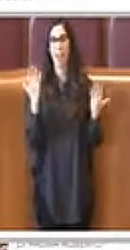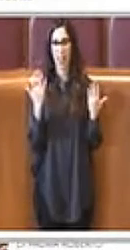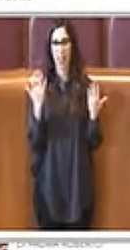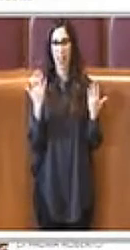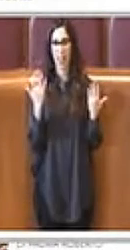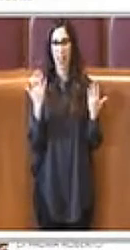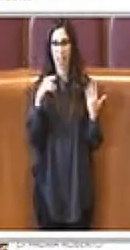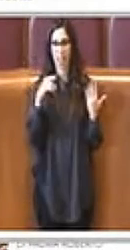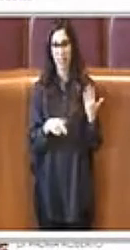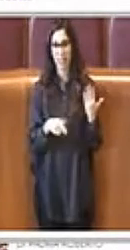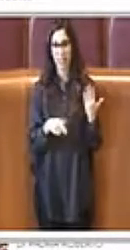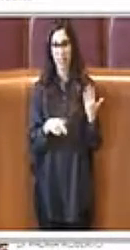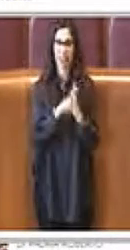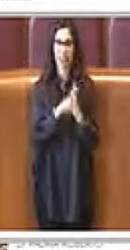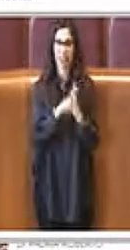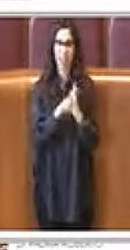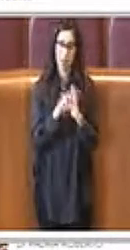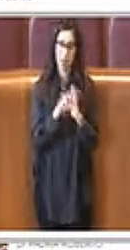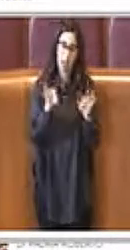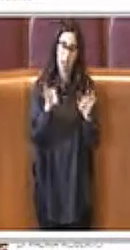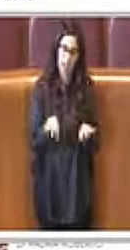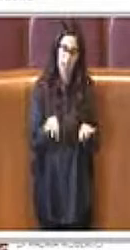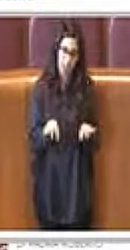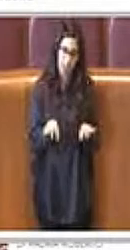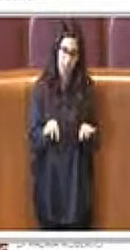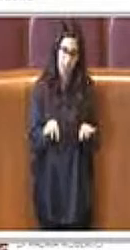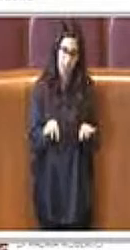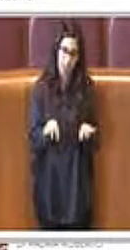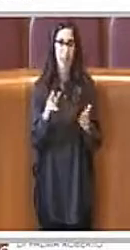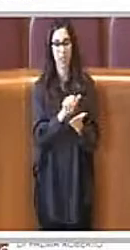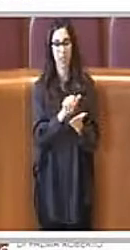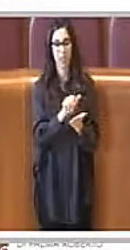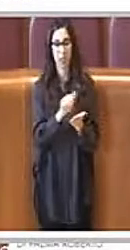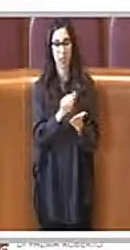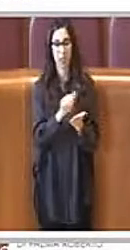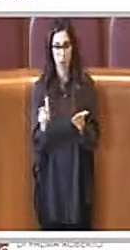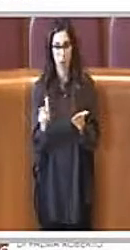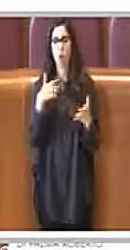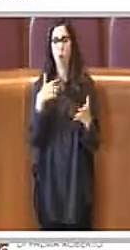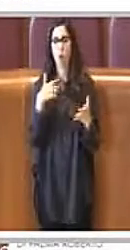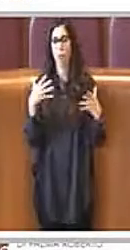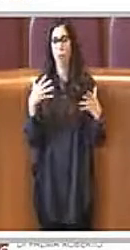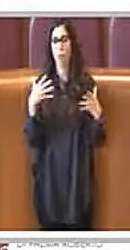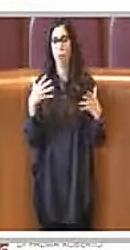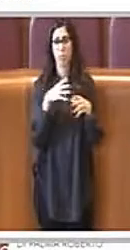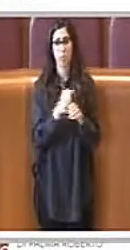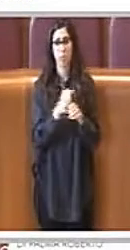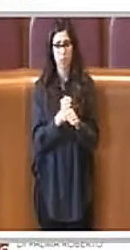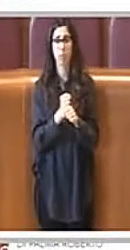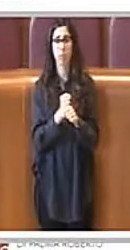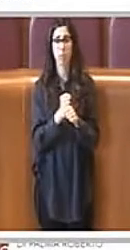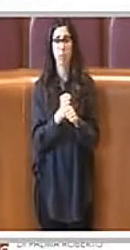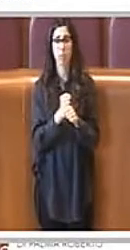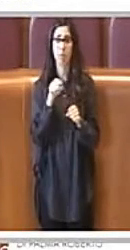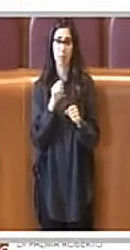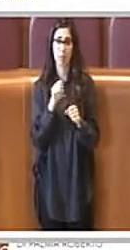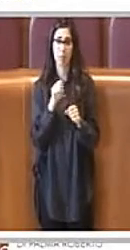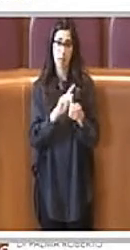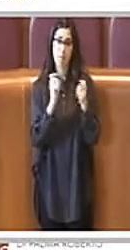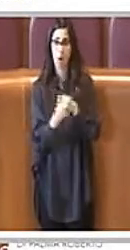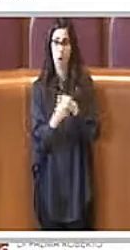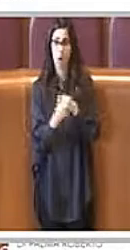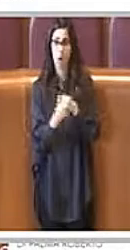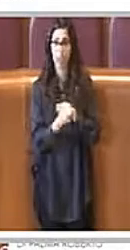sintetizzare in estrema sintesi quello che contiene questa modifica